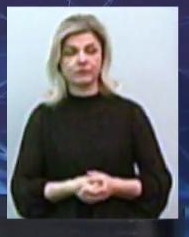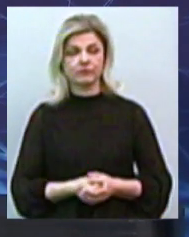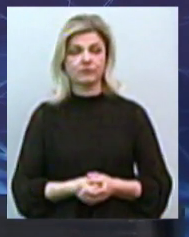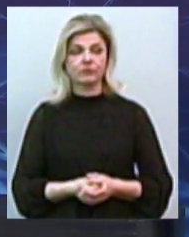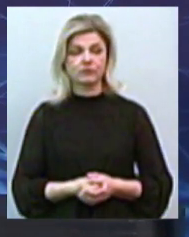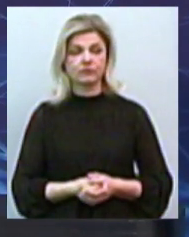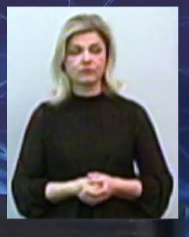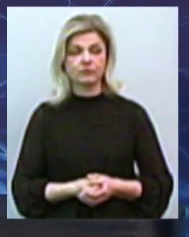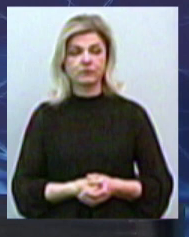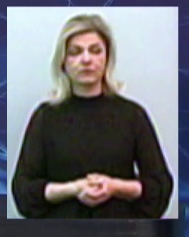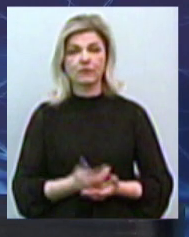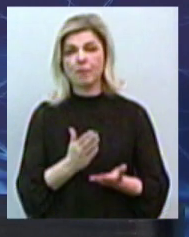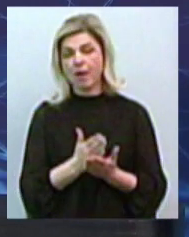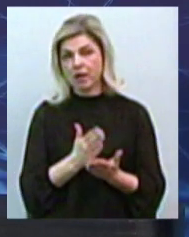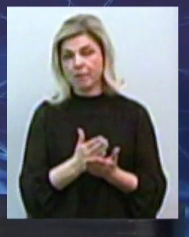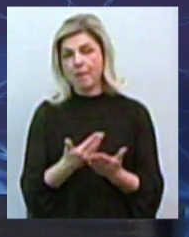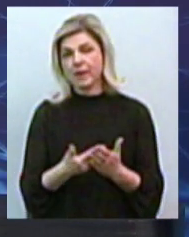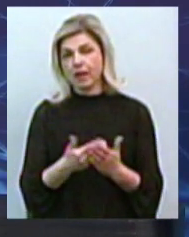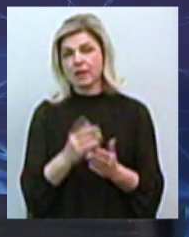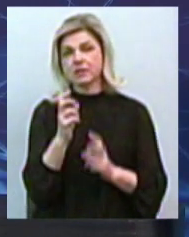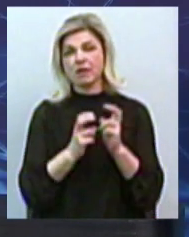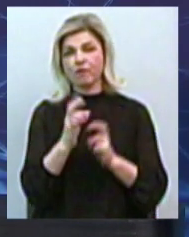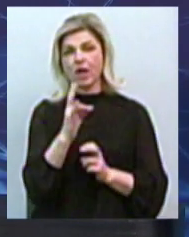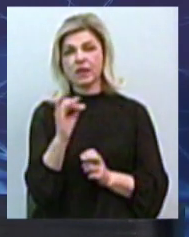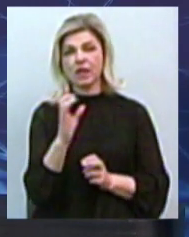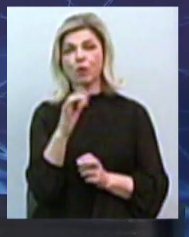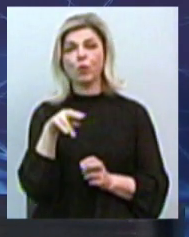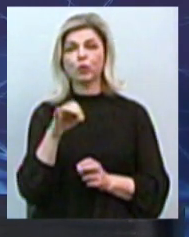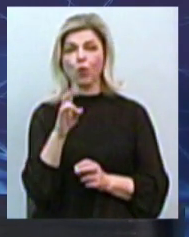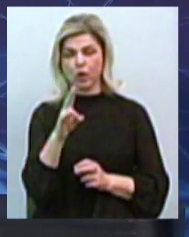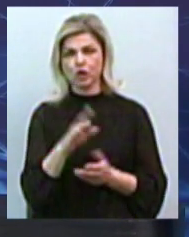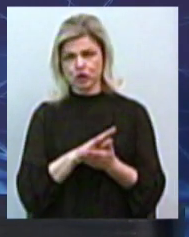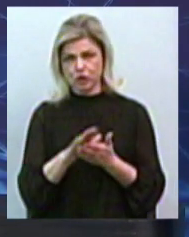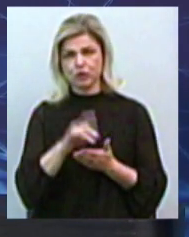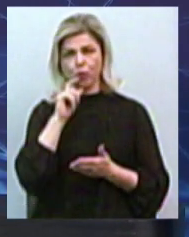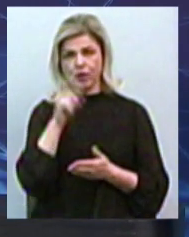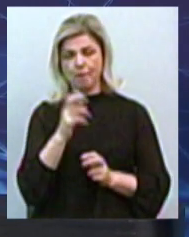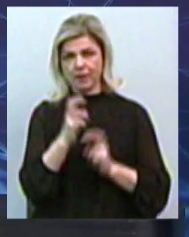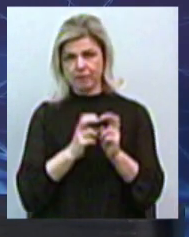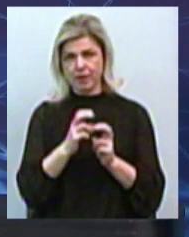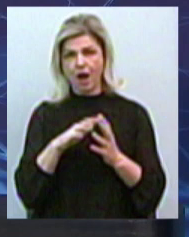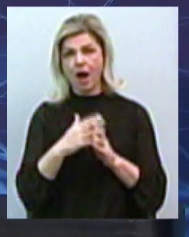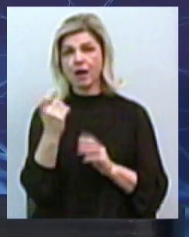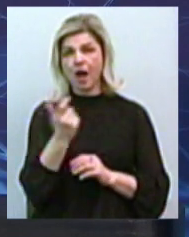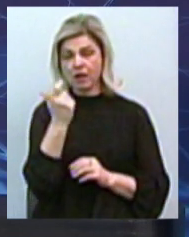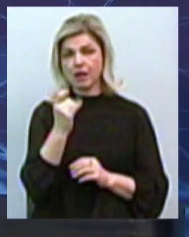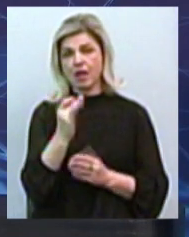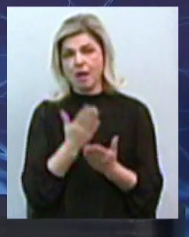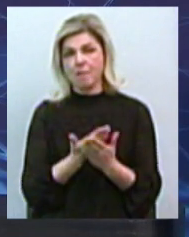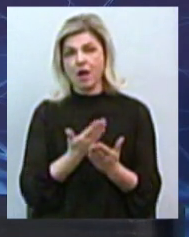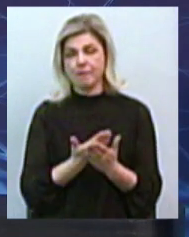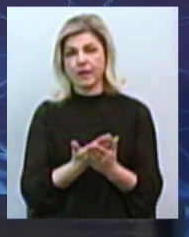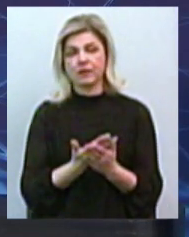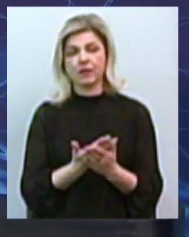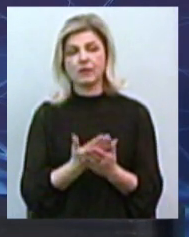ми маємо приклад Ніболона, чисто українське підприємство аграрне, яке будує, і маємо приклад там